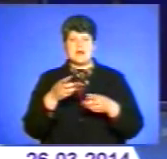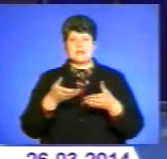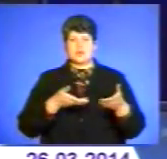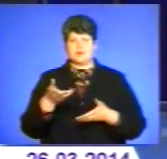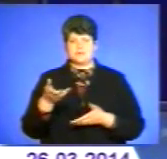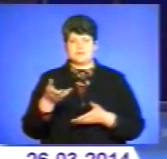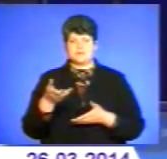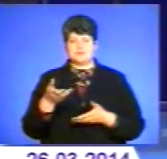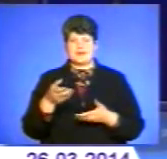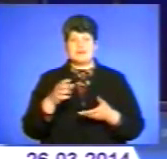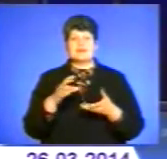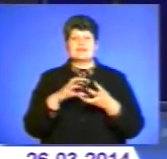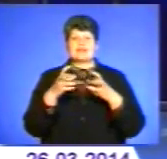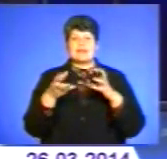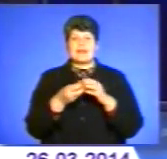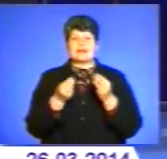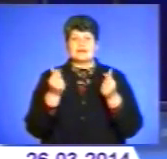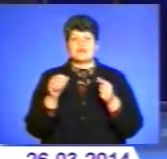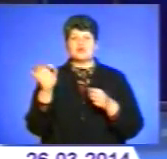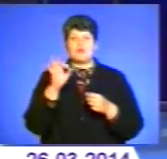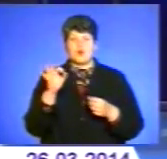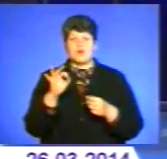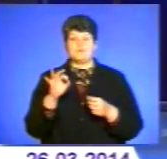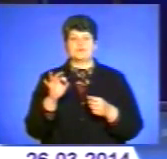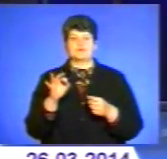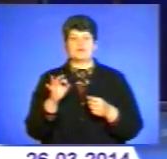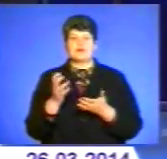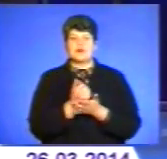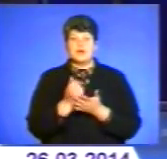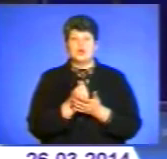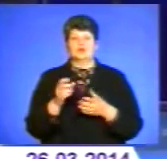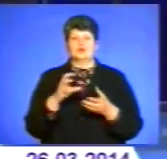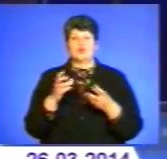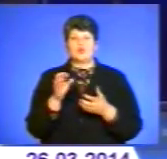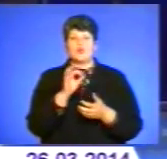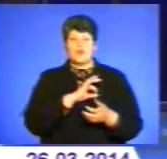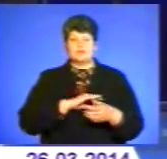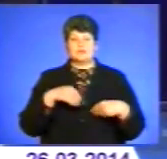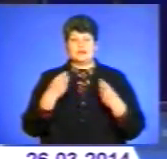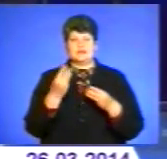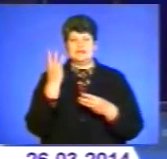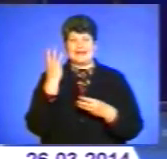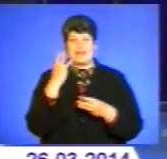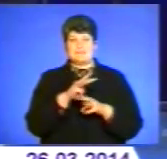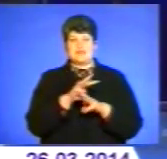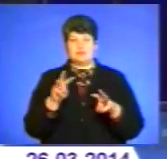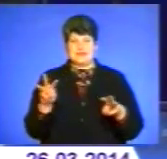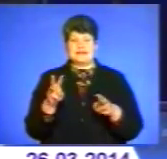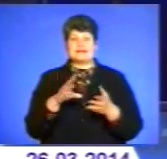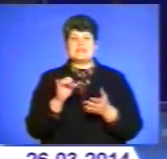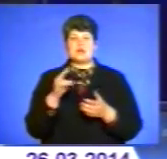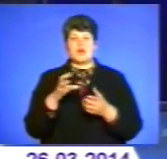Декларацію про доходи подали троє мільйонерів. Повідомляють, в Головному управлінні Міндоходів в області деклараційна кампанія